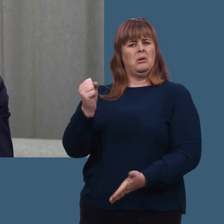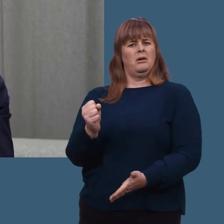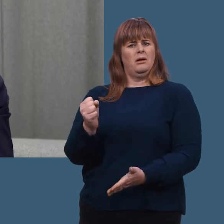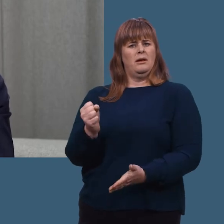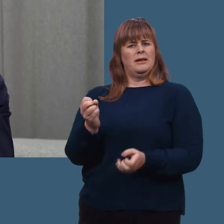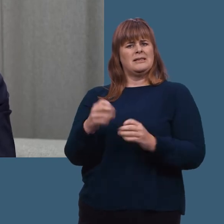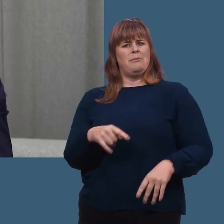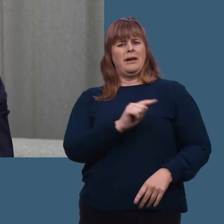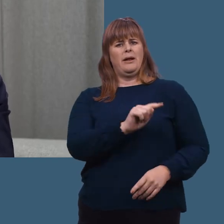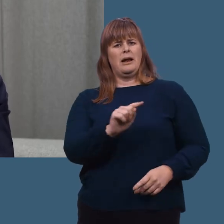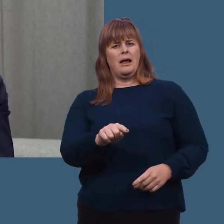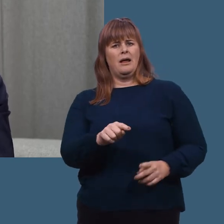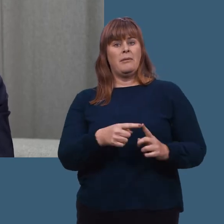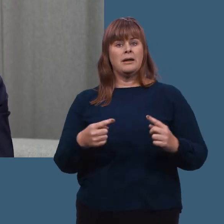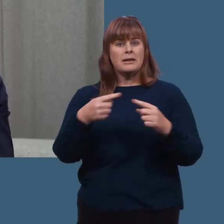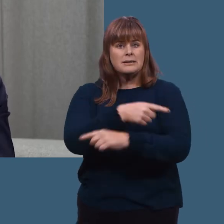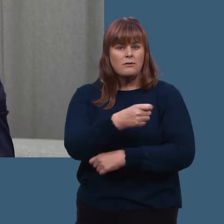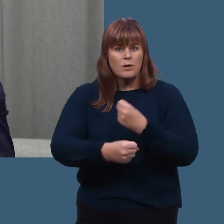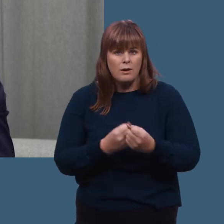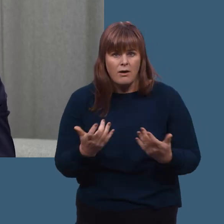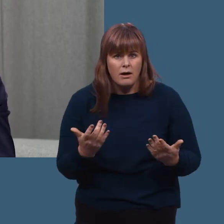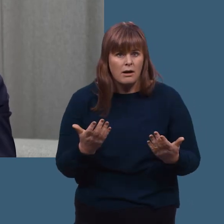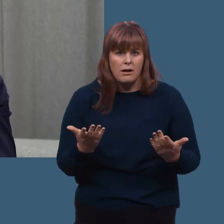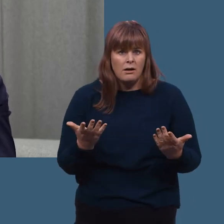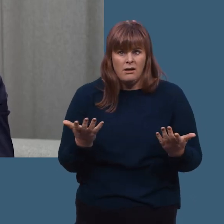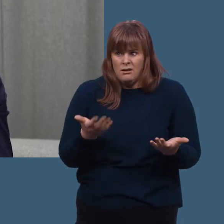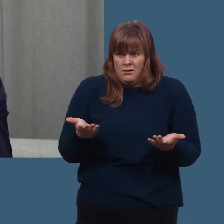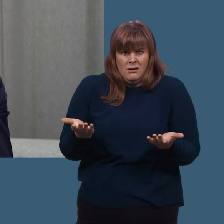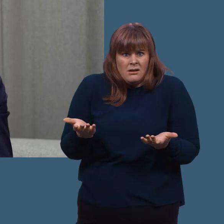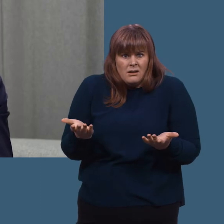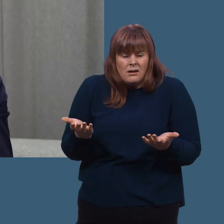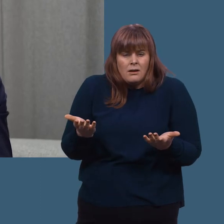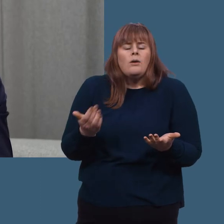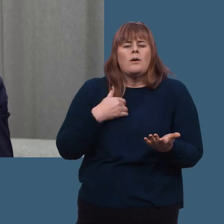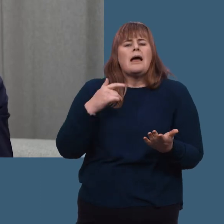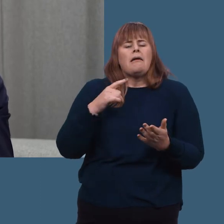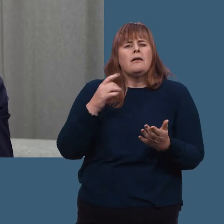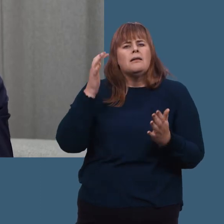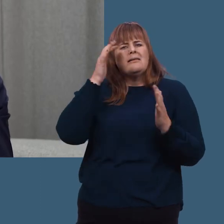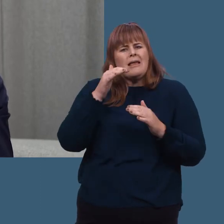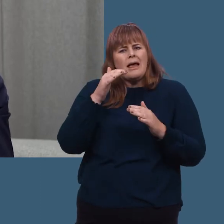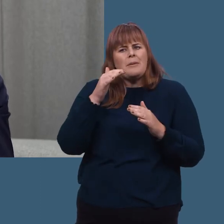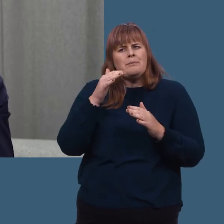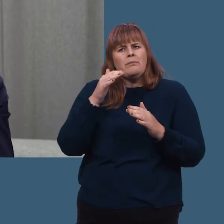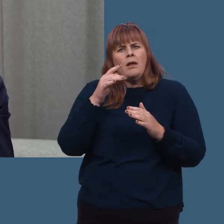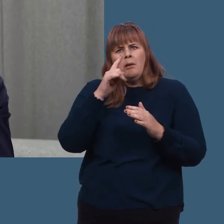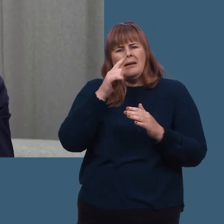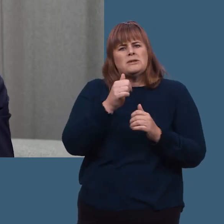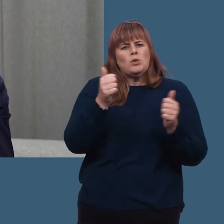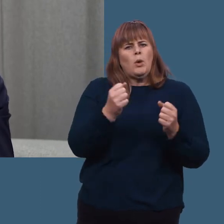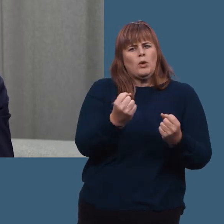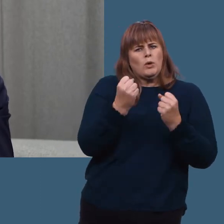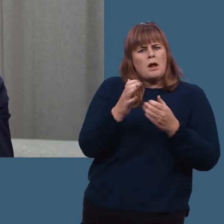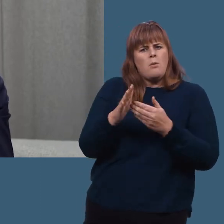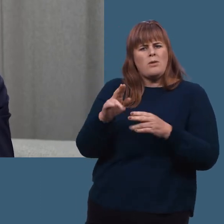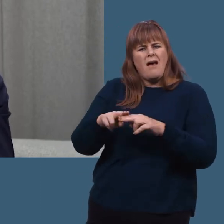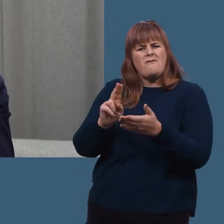slapp vi det, men hva skulle vi gjort i steden? Hva hadde vi hatt da? Og igjen så tenker jeg at FNs, en av de største truslene